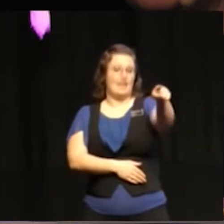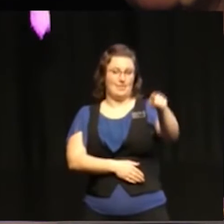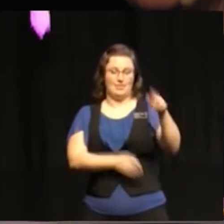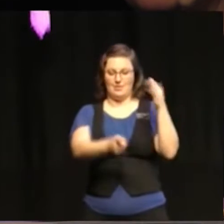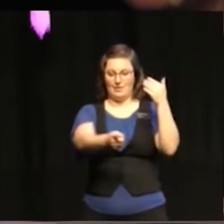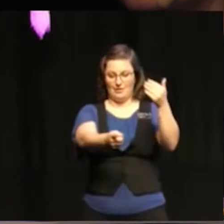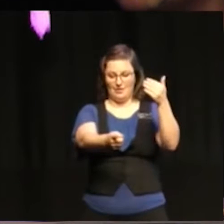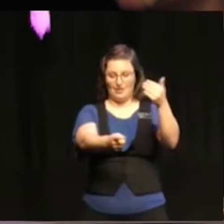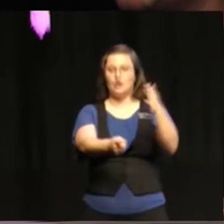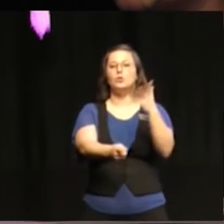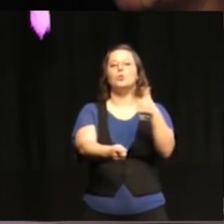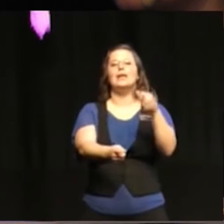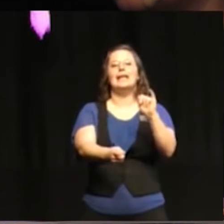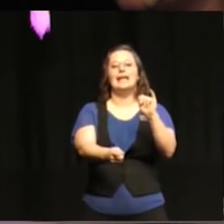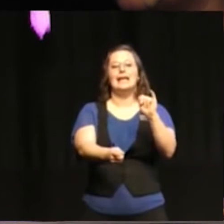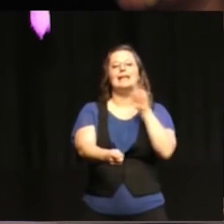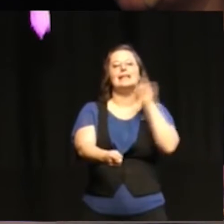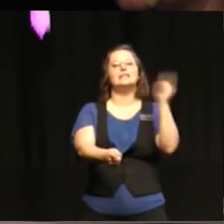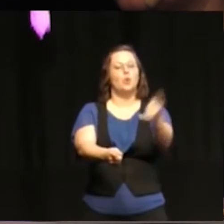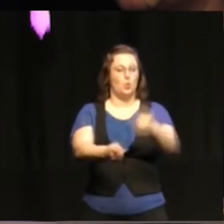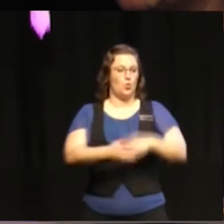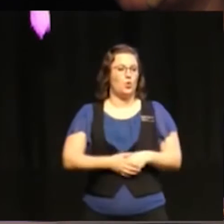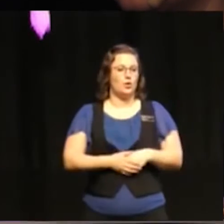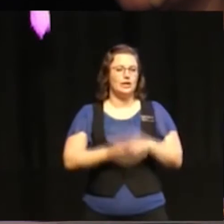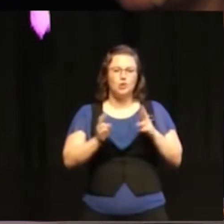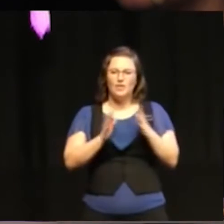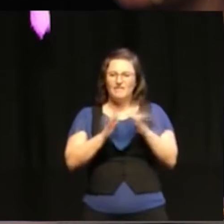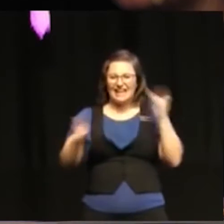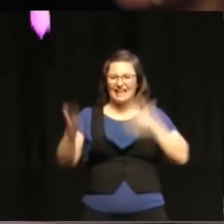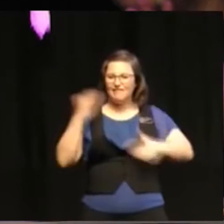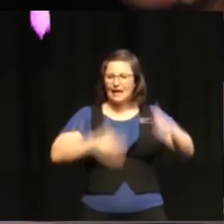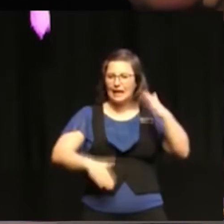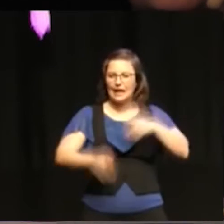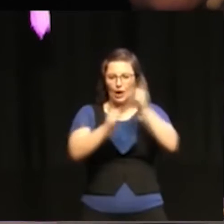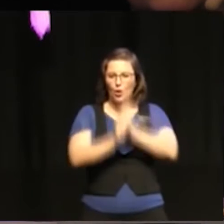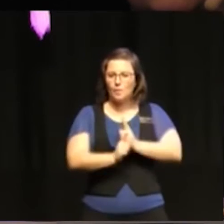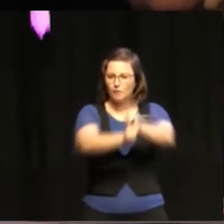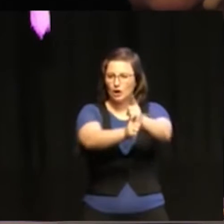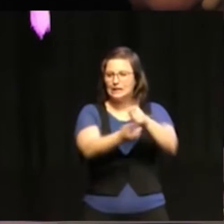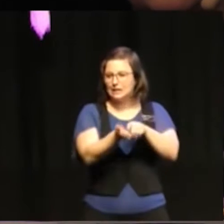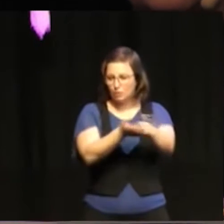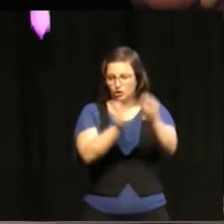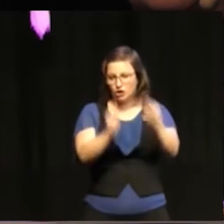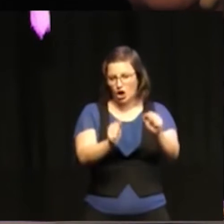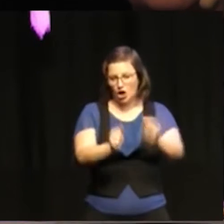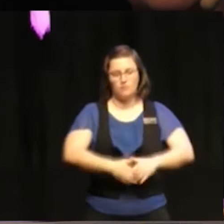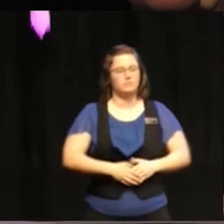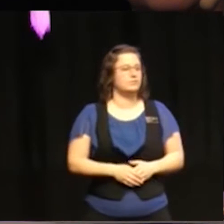juli nästa år med en sån här frivillig uppföljningsrapport.